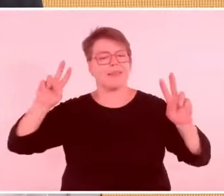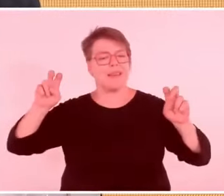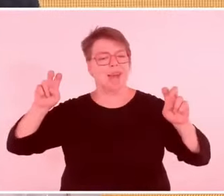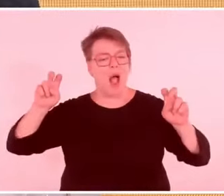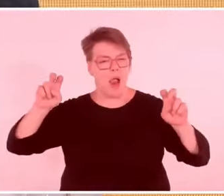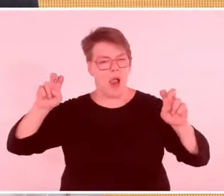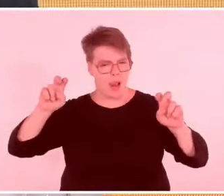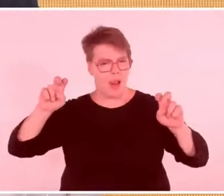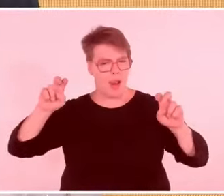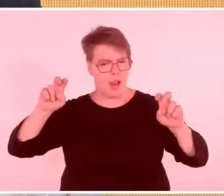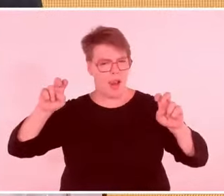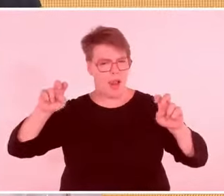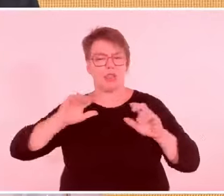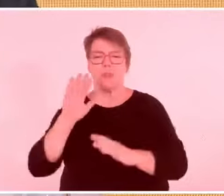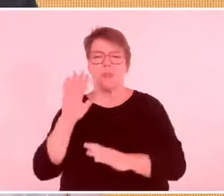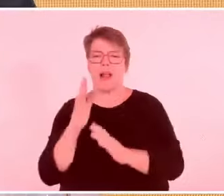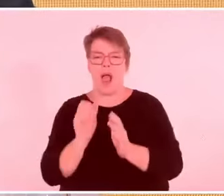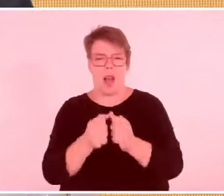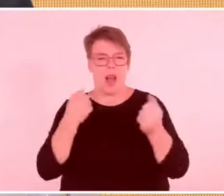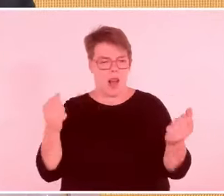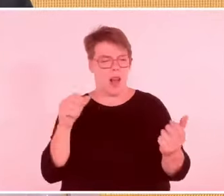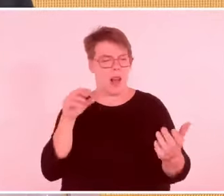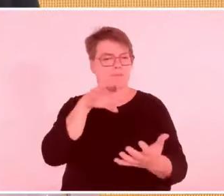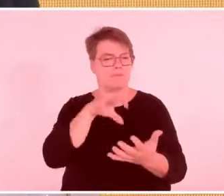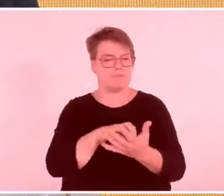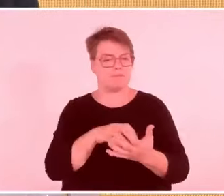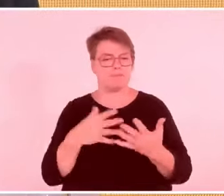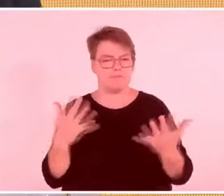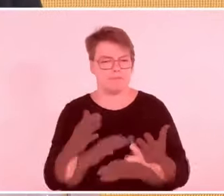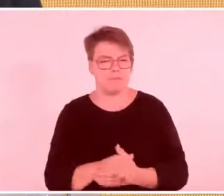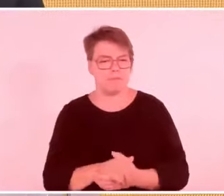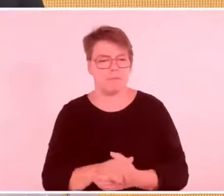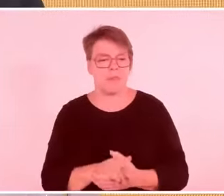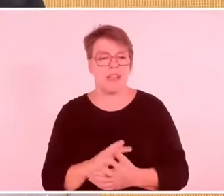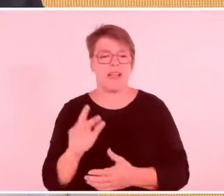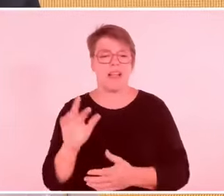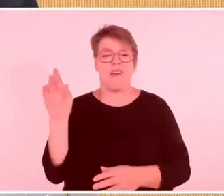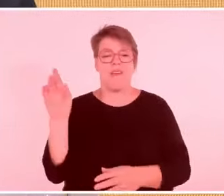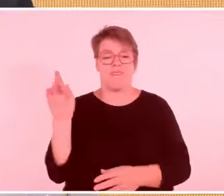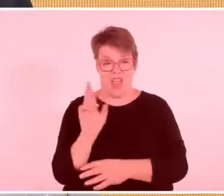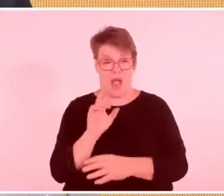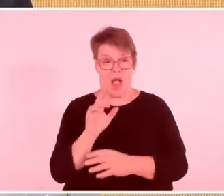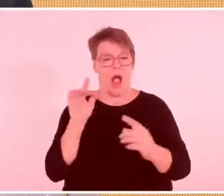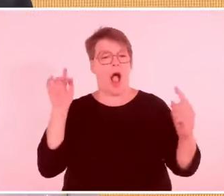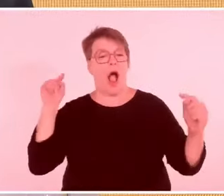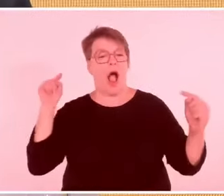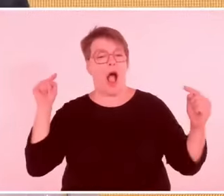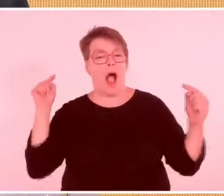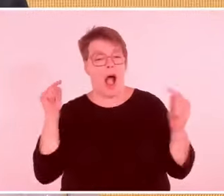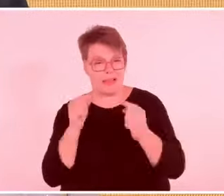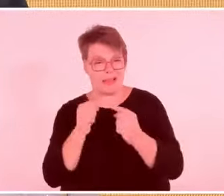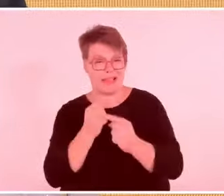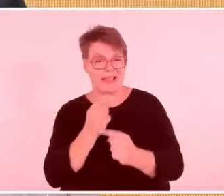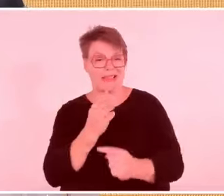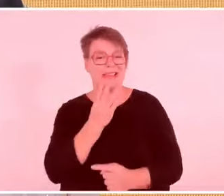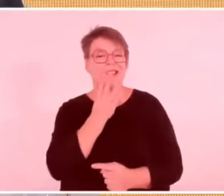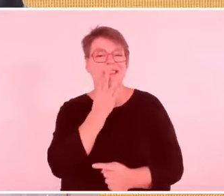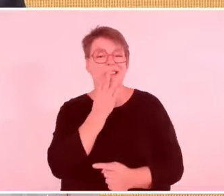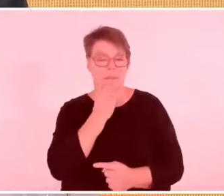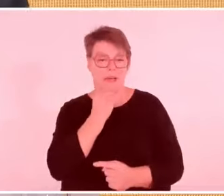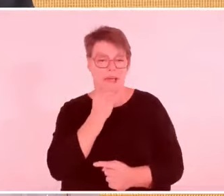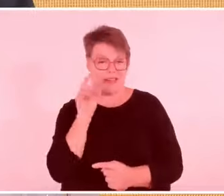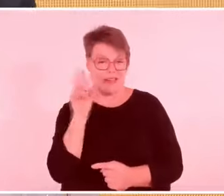bestimmt der Jude und nicht der potenzielle Antisemit. Das sage ich nochmal auf Englisch.